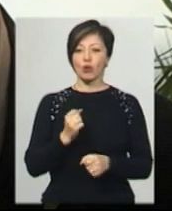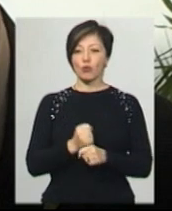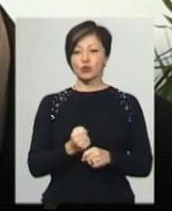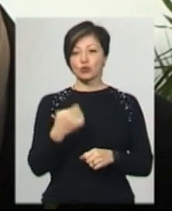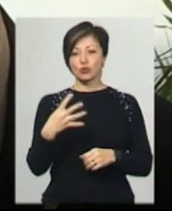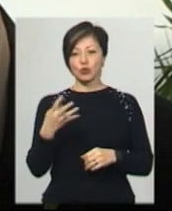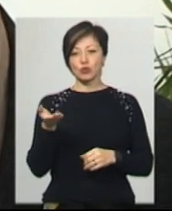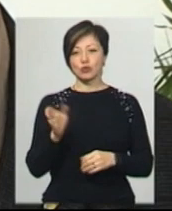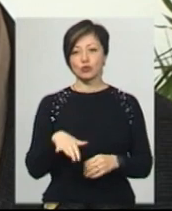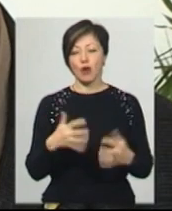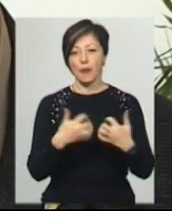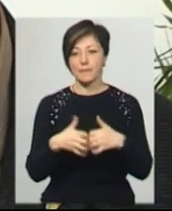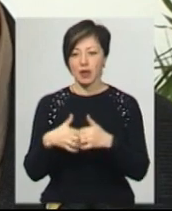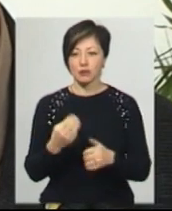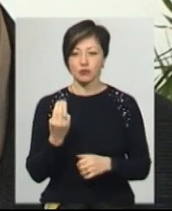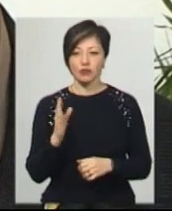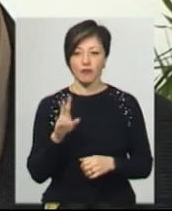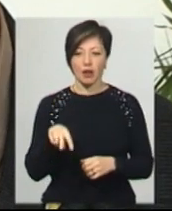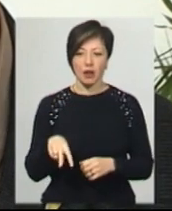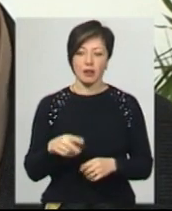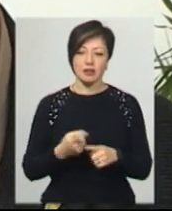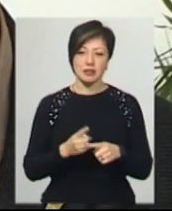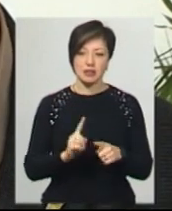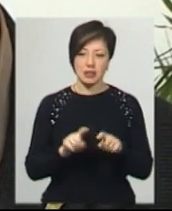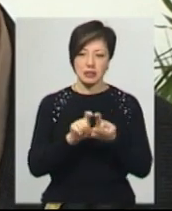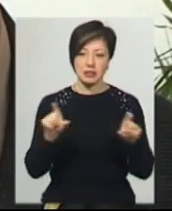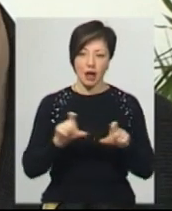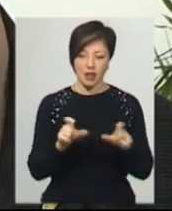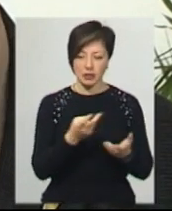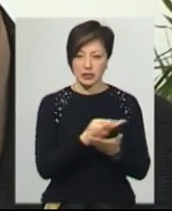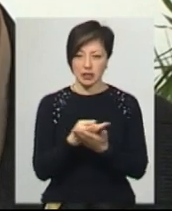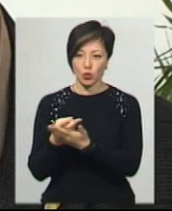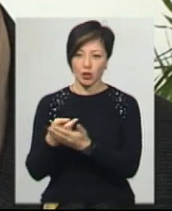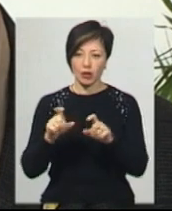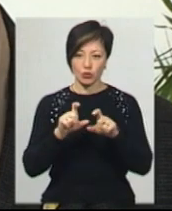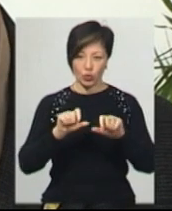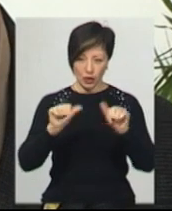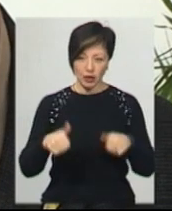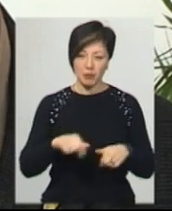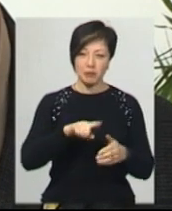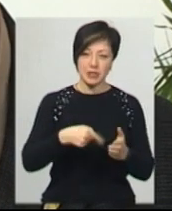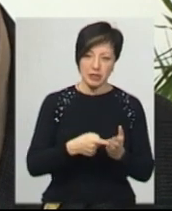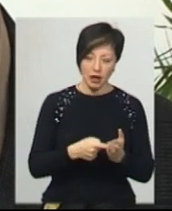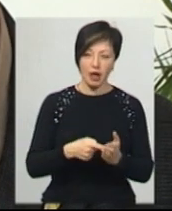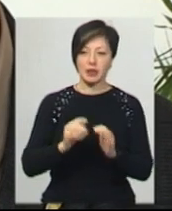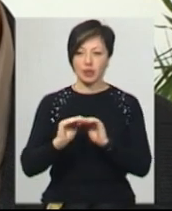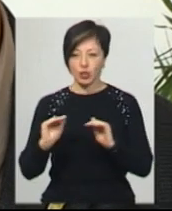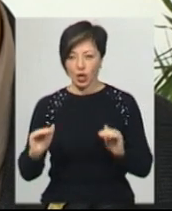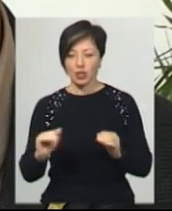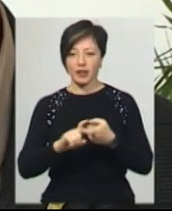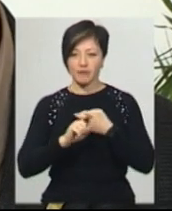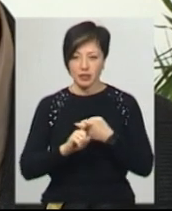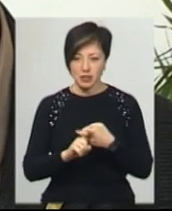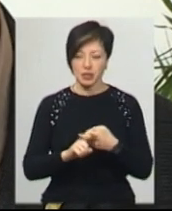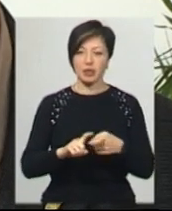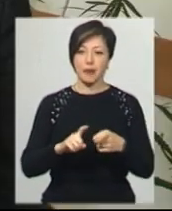40 апаратів ШВЛ. В основному це заклади стаціонарного типу, це міська лікарня, міська дитяча лікарня, інфекційна лікарня,